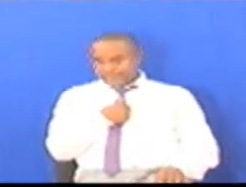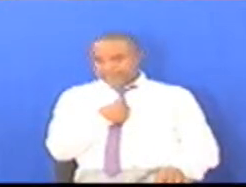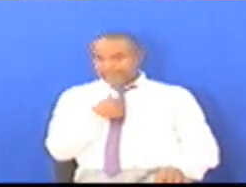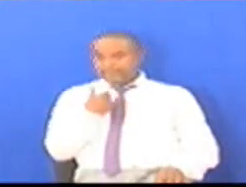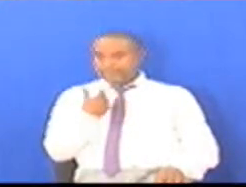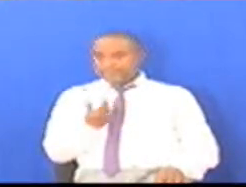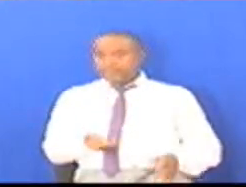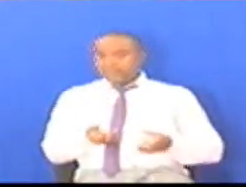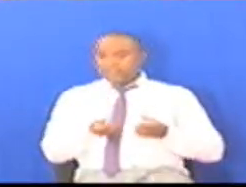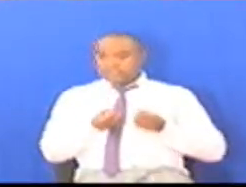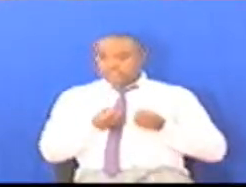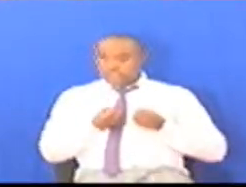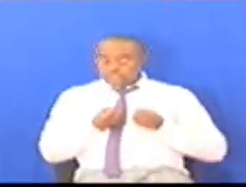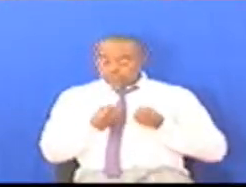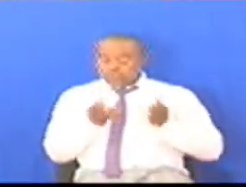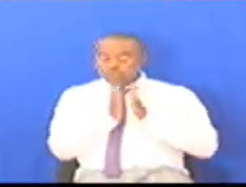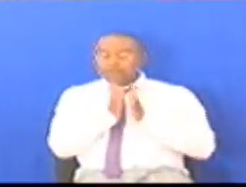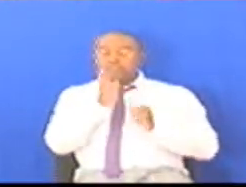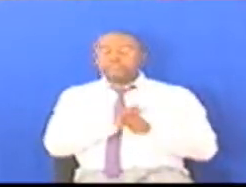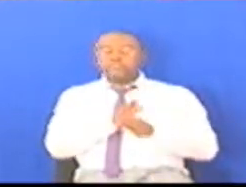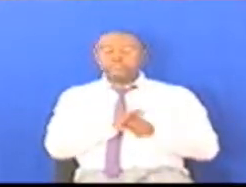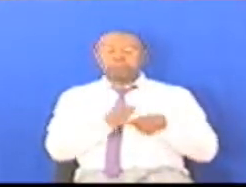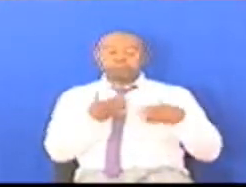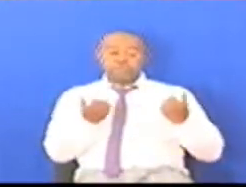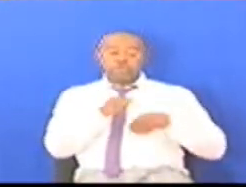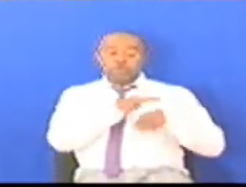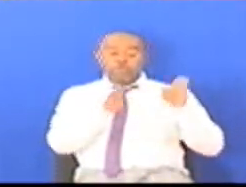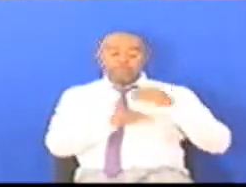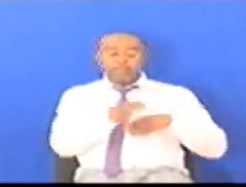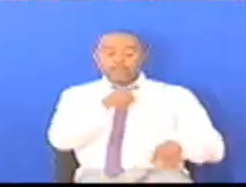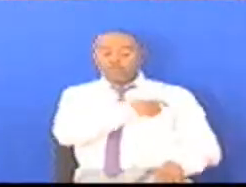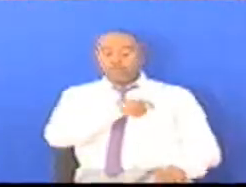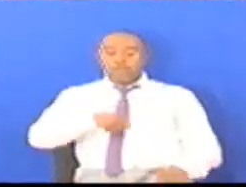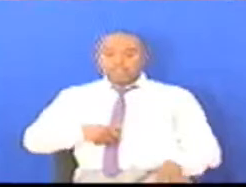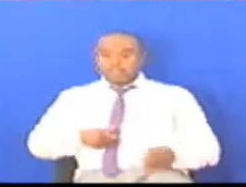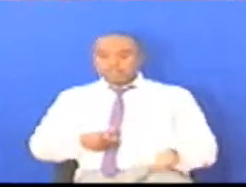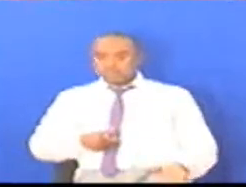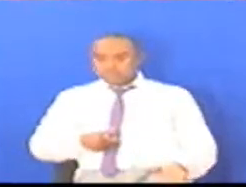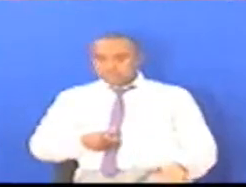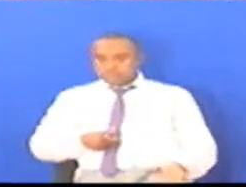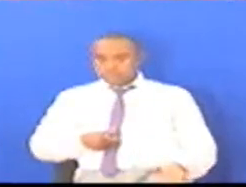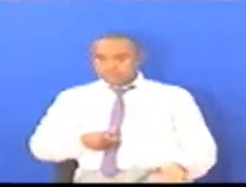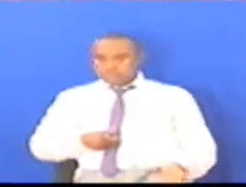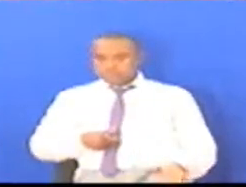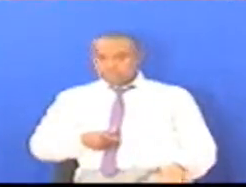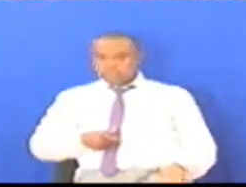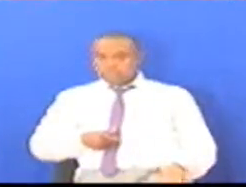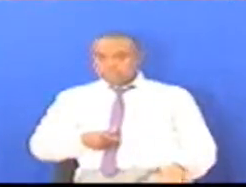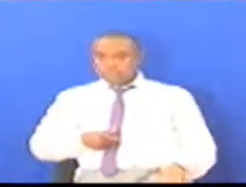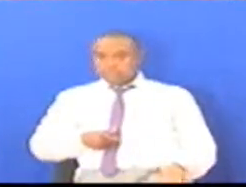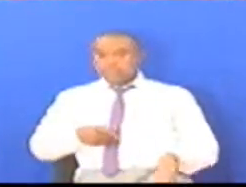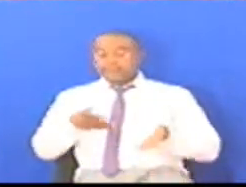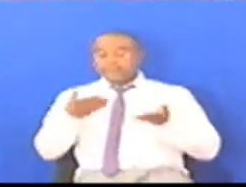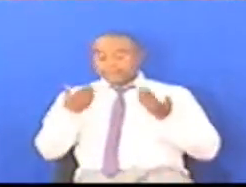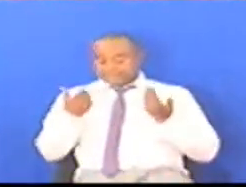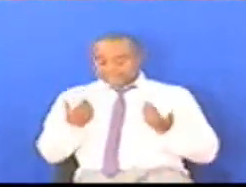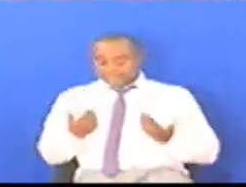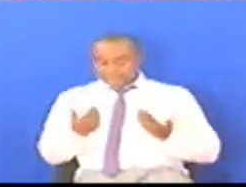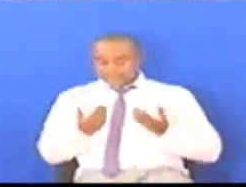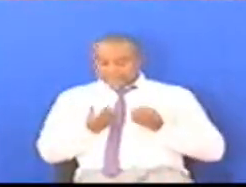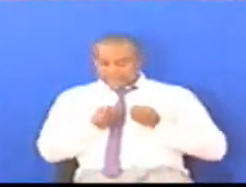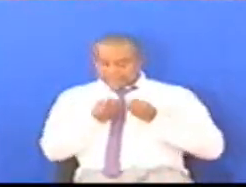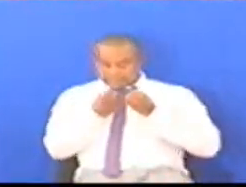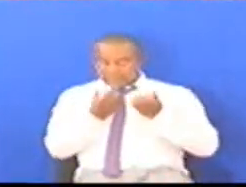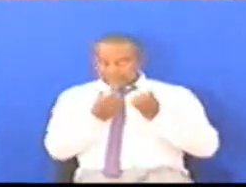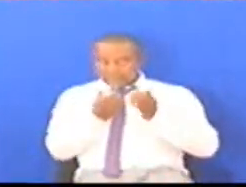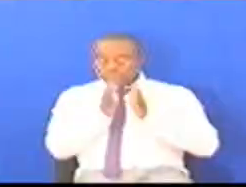zangu nyingi Kwa mamasamia Sulu Hassan Sasa ni malizie Kwa Kwa baba yetu Baba lao